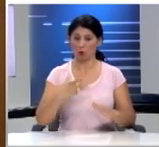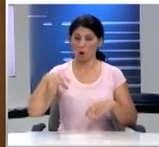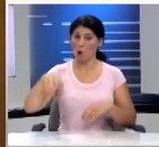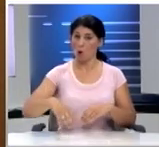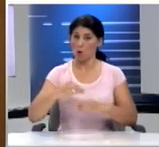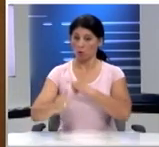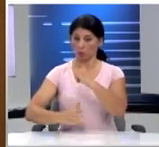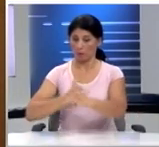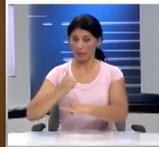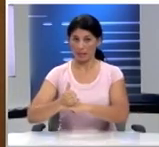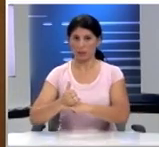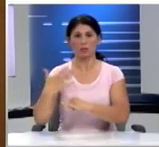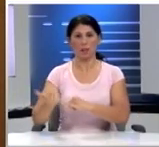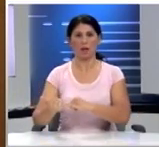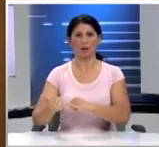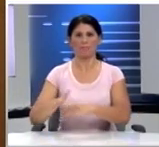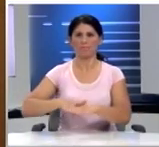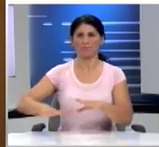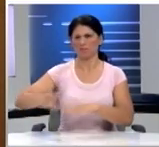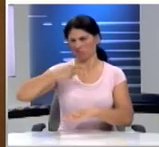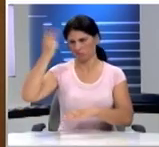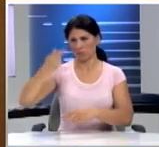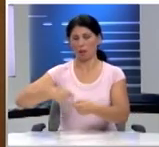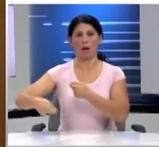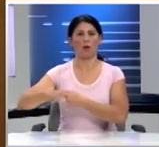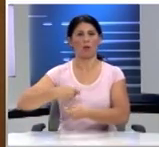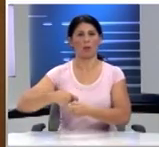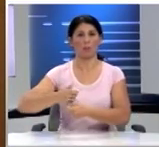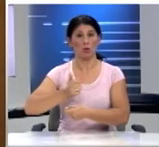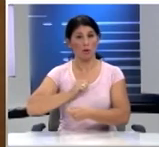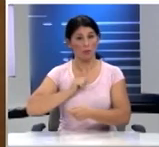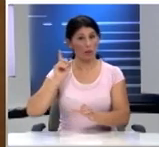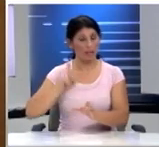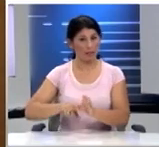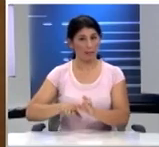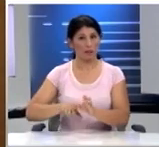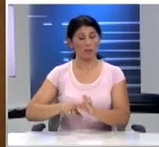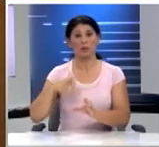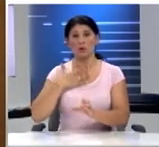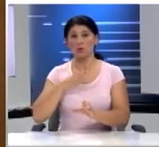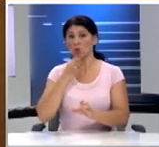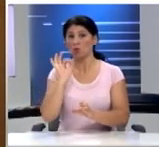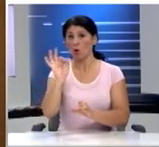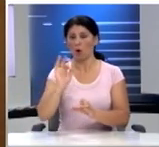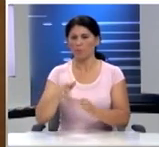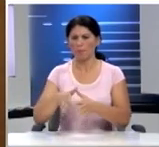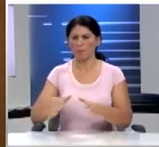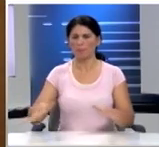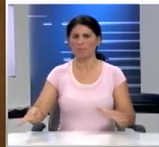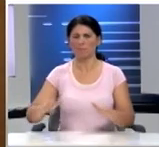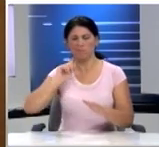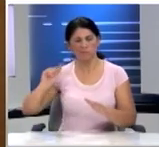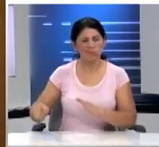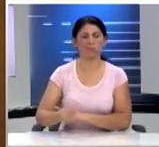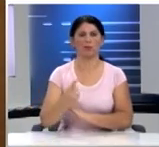χώρος του διαδικτύου έχει μετατραπεί σε πεδίο ανεξέλεγκτης αγοράς, όπου οι ιδιωτικές εταιρείες, προκειμένου να εξαπλωθούν, παραβιάζουν στη